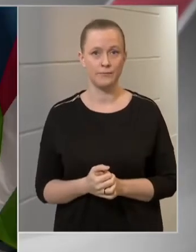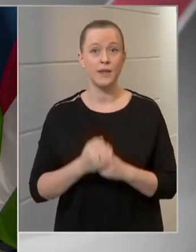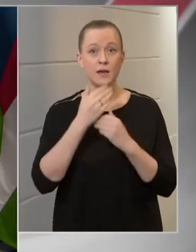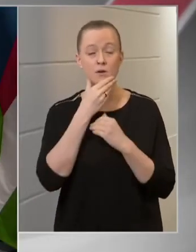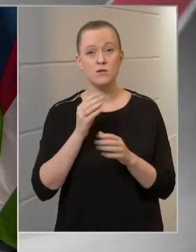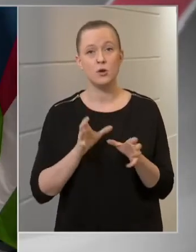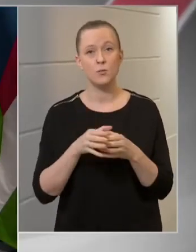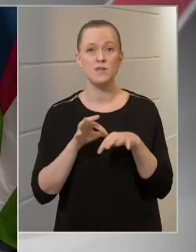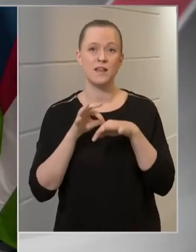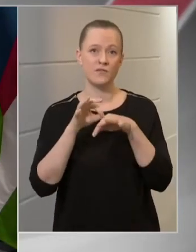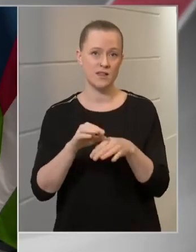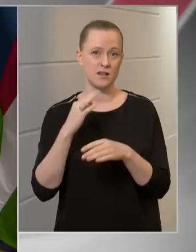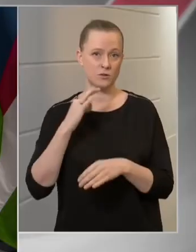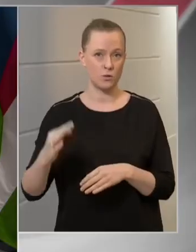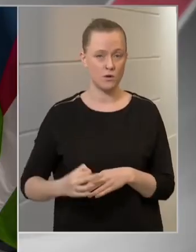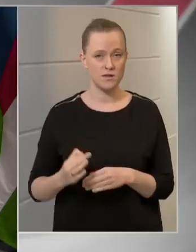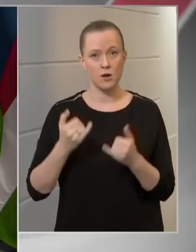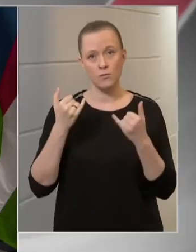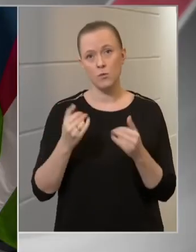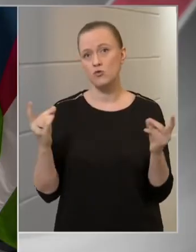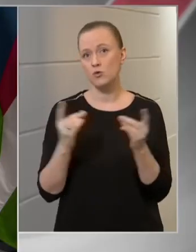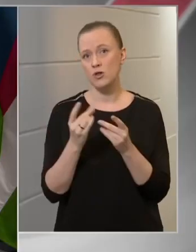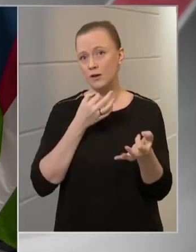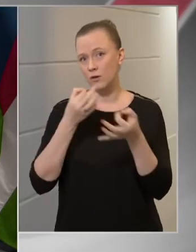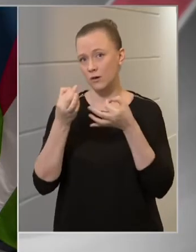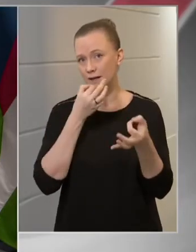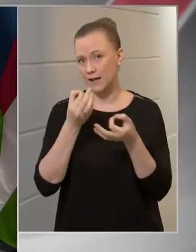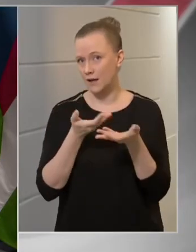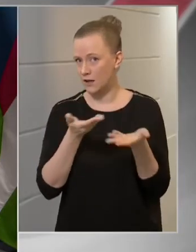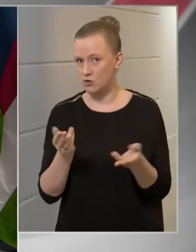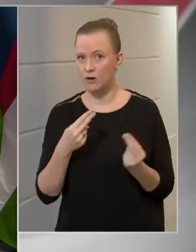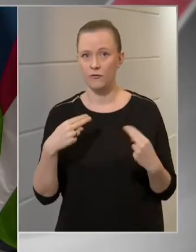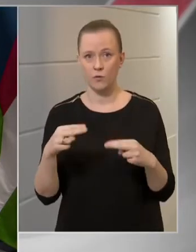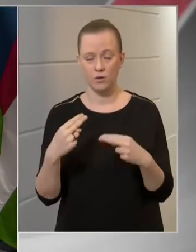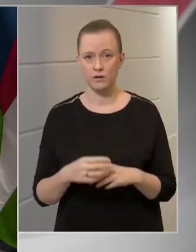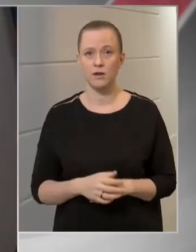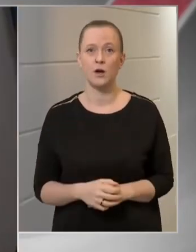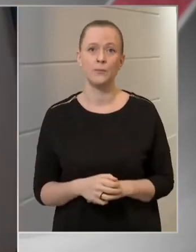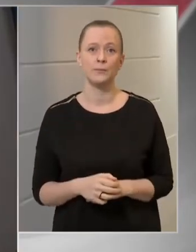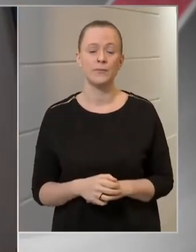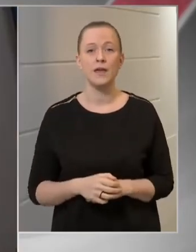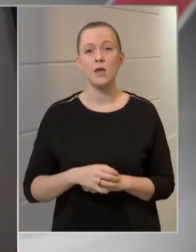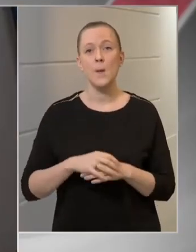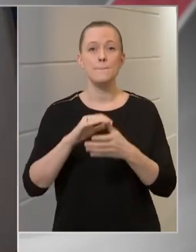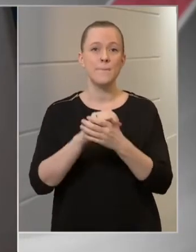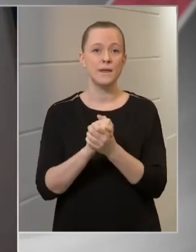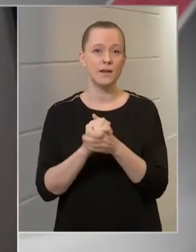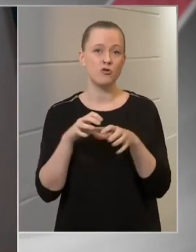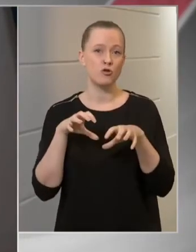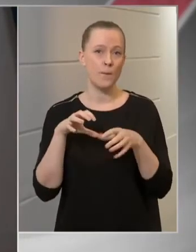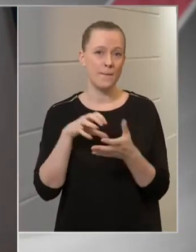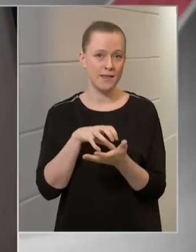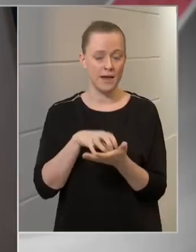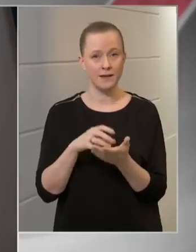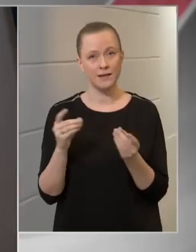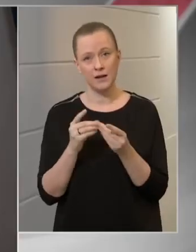Köszönöm, Osztály vezetőasszony. Most az újságírói megkeresésekkel folytatjuk. A Békés-megyei hírlak kérdezi. A jelenlegi